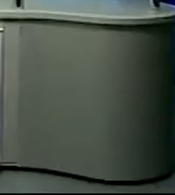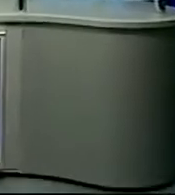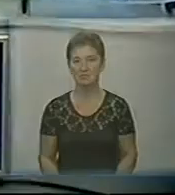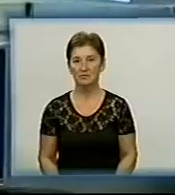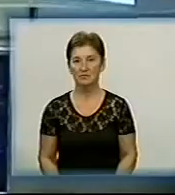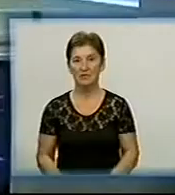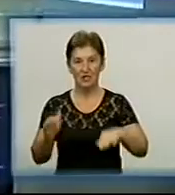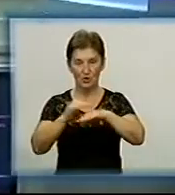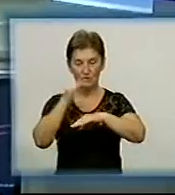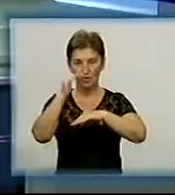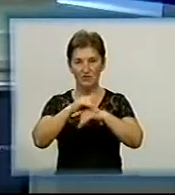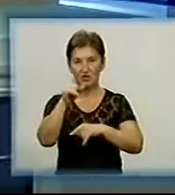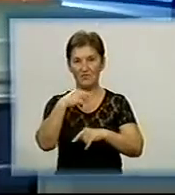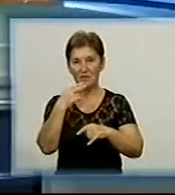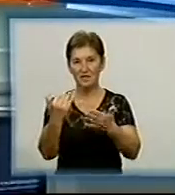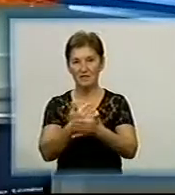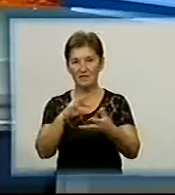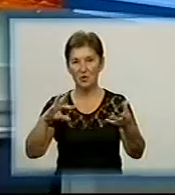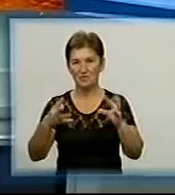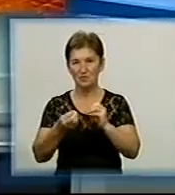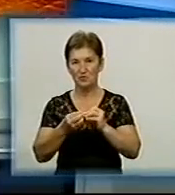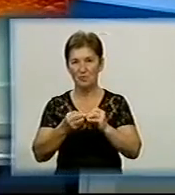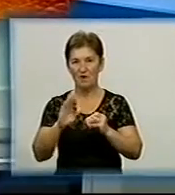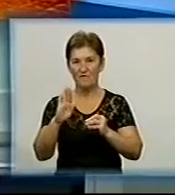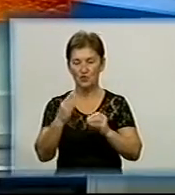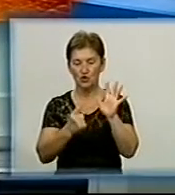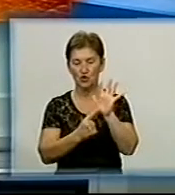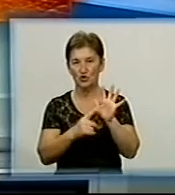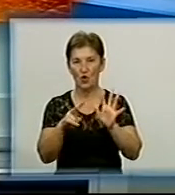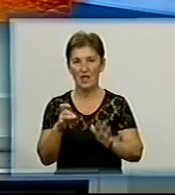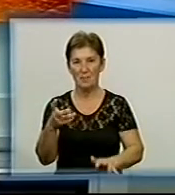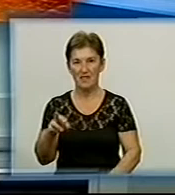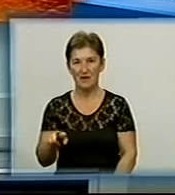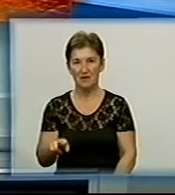Доброго вечера, до вашої уваги інформаційний підсумок вівторка, 6 липня